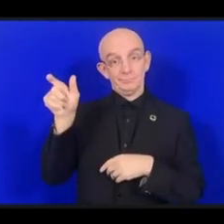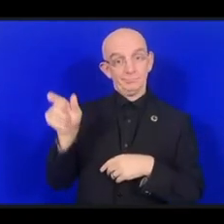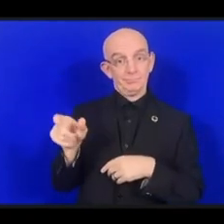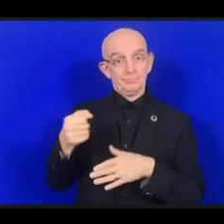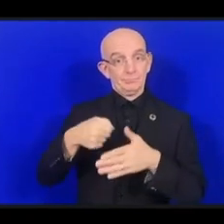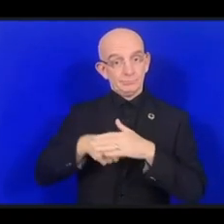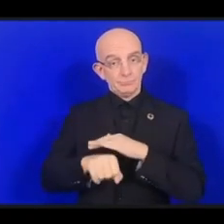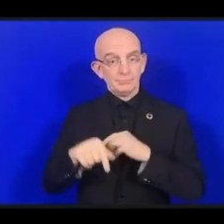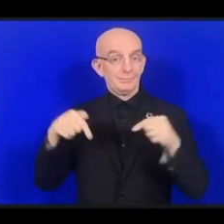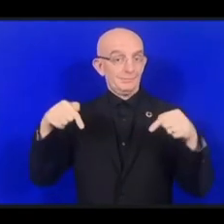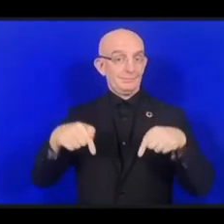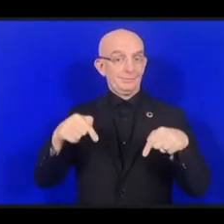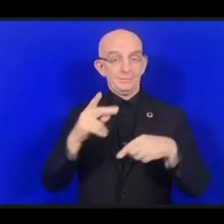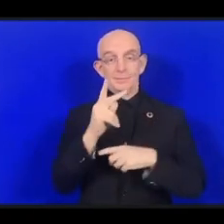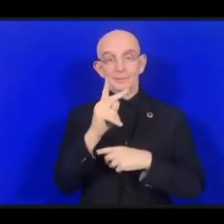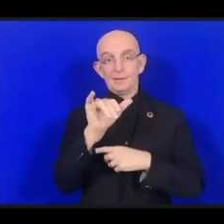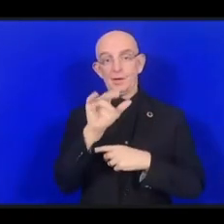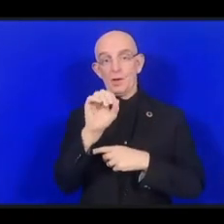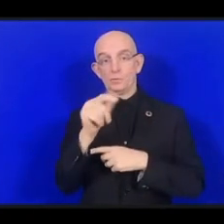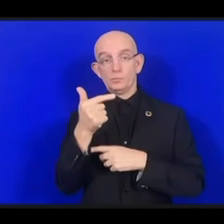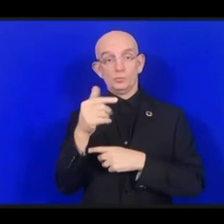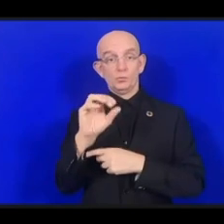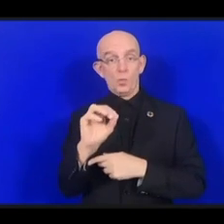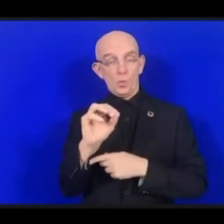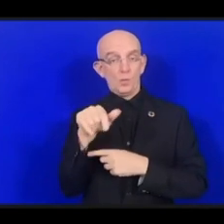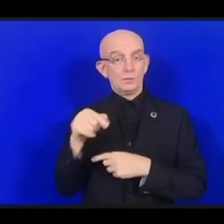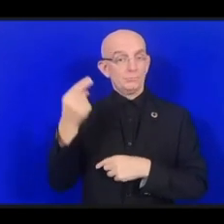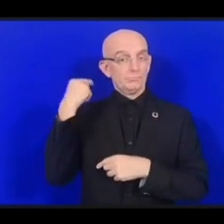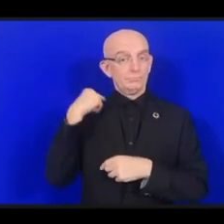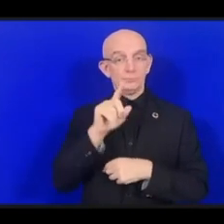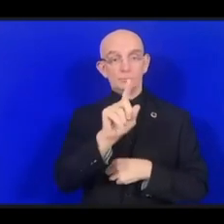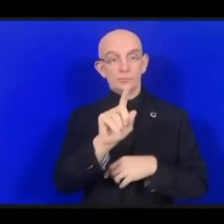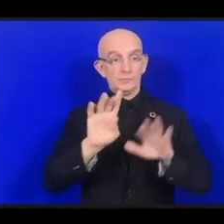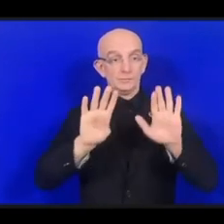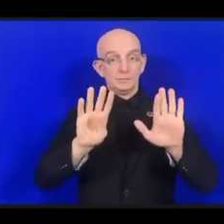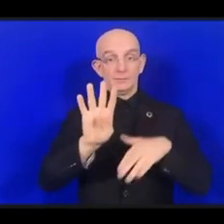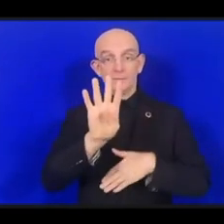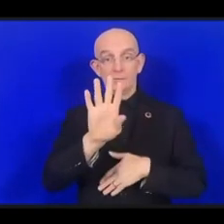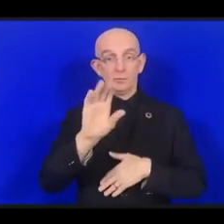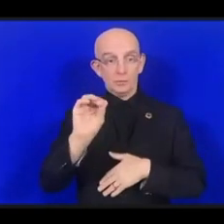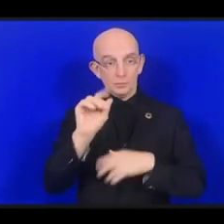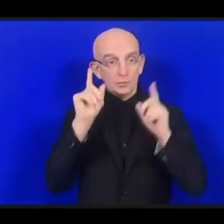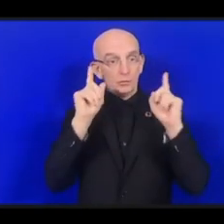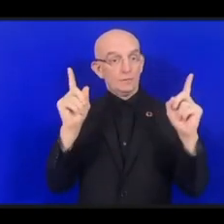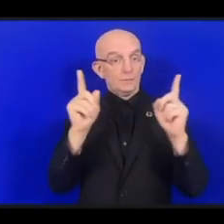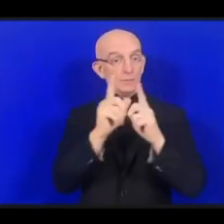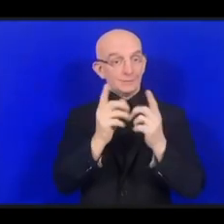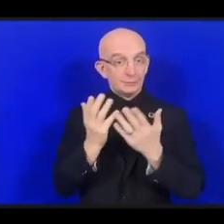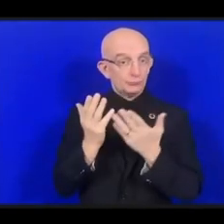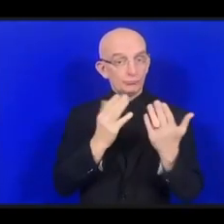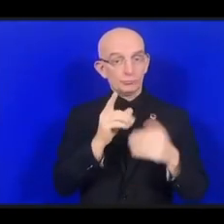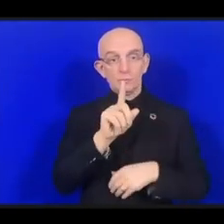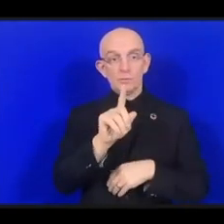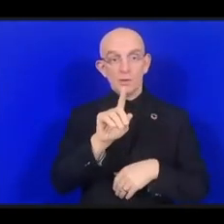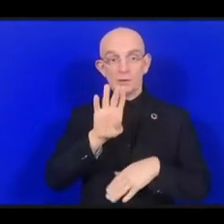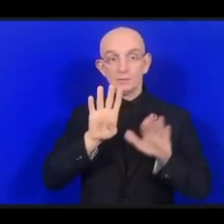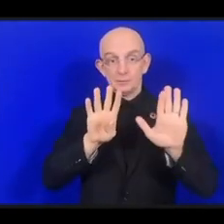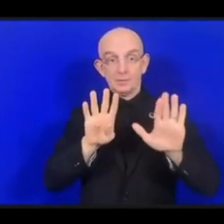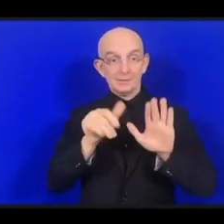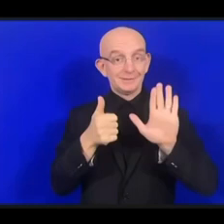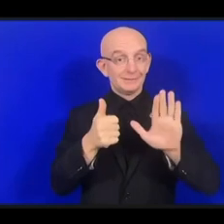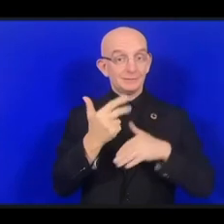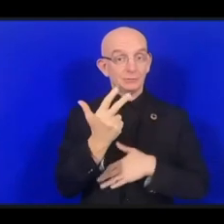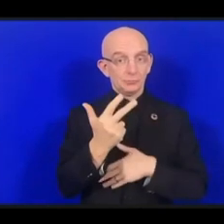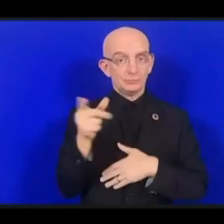Окончив университет в 1963 году, он занимал разные позиции, в том числе позицию верховного жреца в